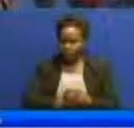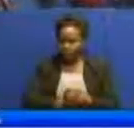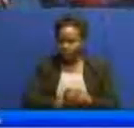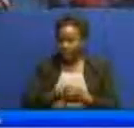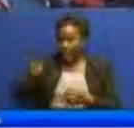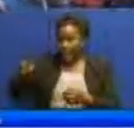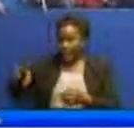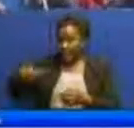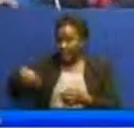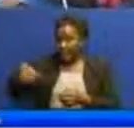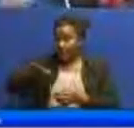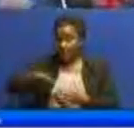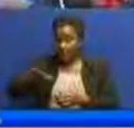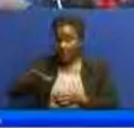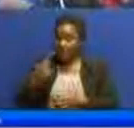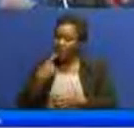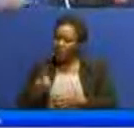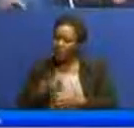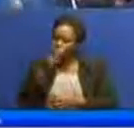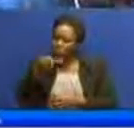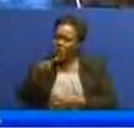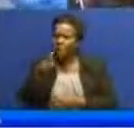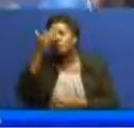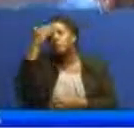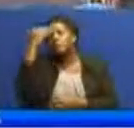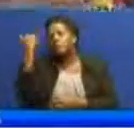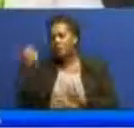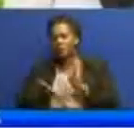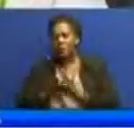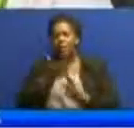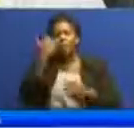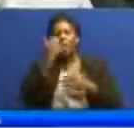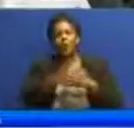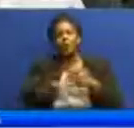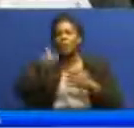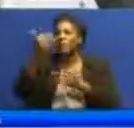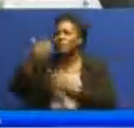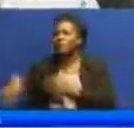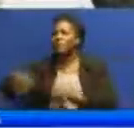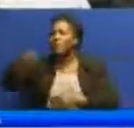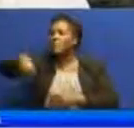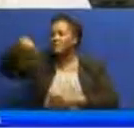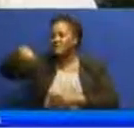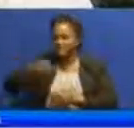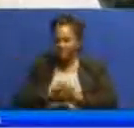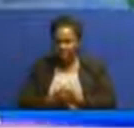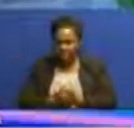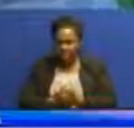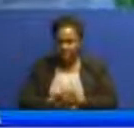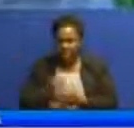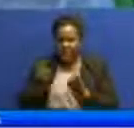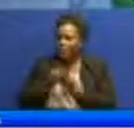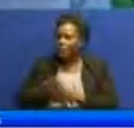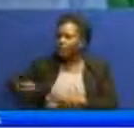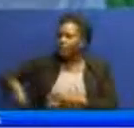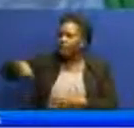magandi anasema baada watu kujisahau na kuuza mifuko hiyo kama vibebeo badala mifungashio rungu la sheria